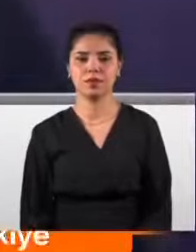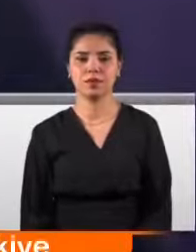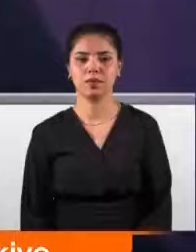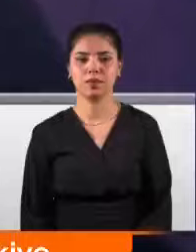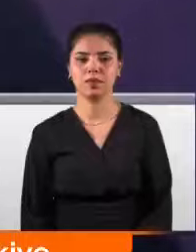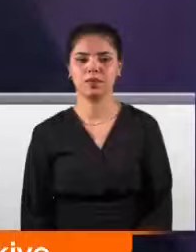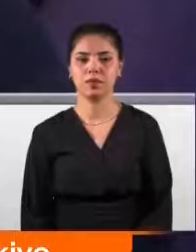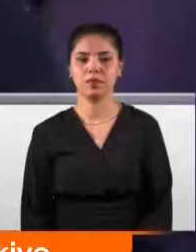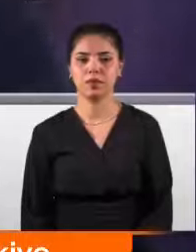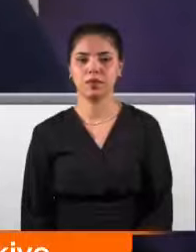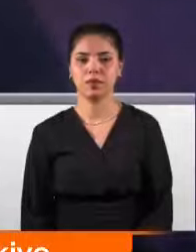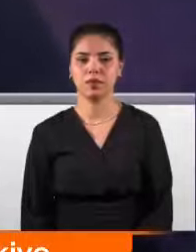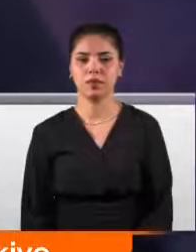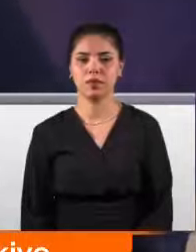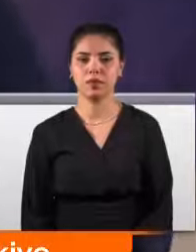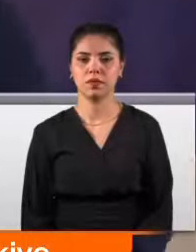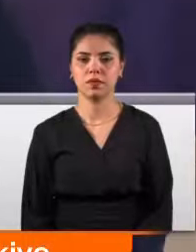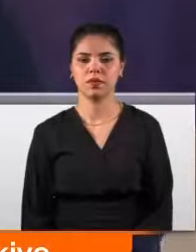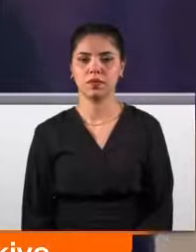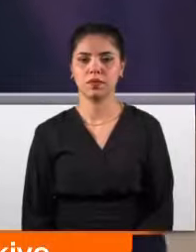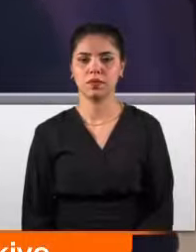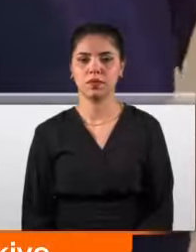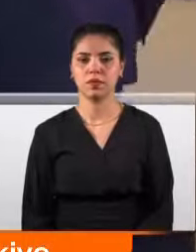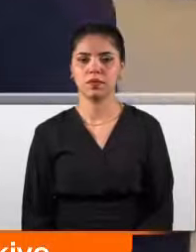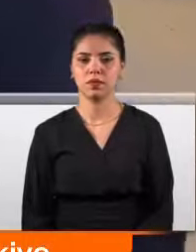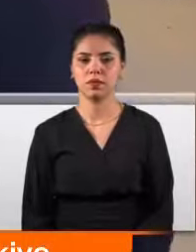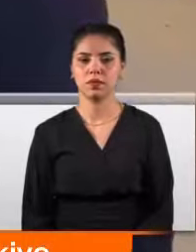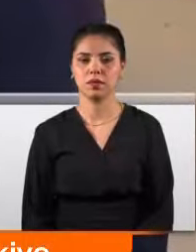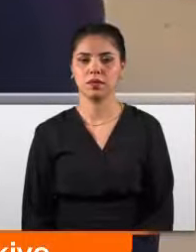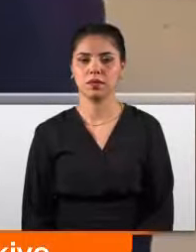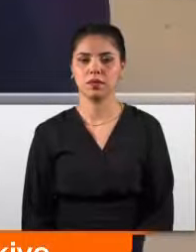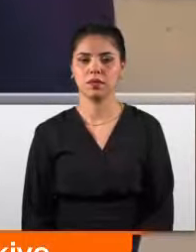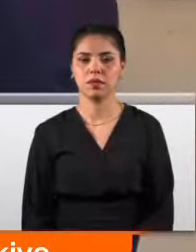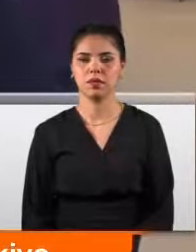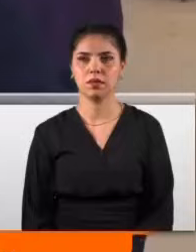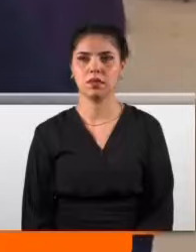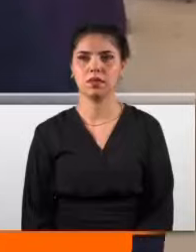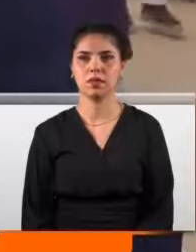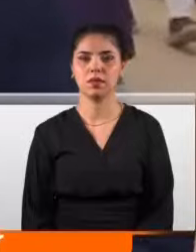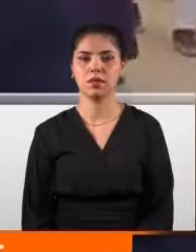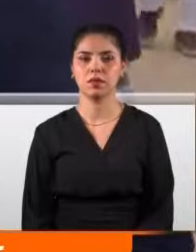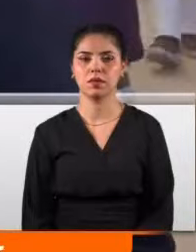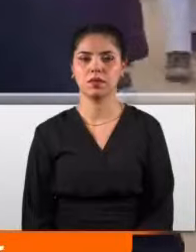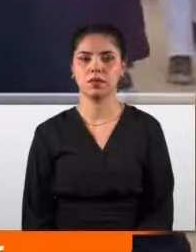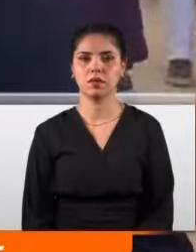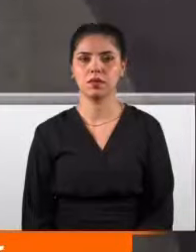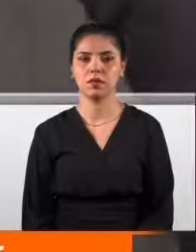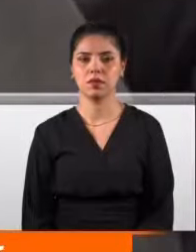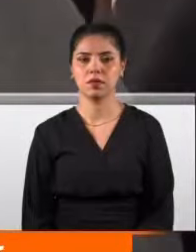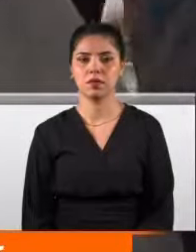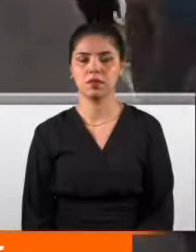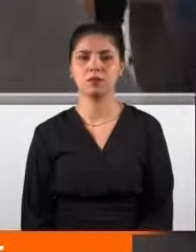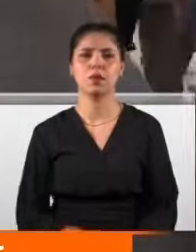sanayiye gidiyoruz. Bütün kazandığımız parayı biz sanayiye veriyoruz. Road balance ayarı, road balance ayarı bir değişim istiyoruz.